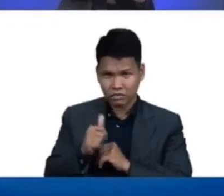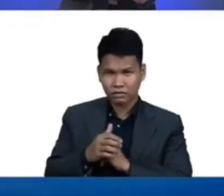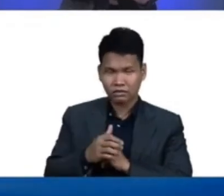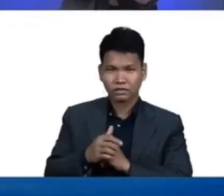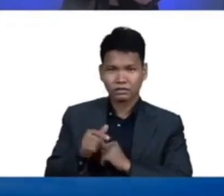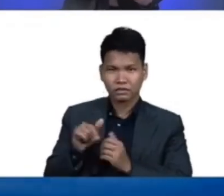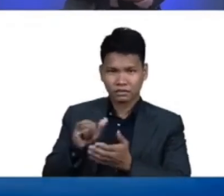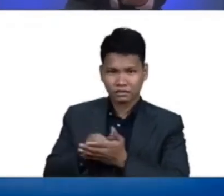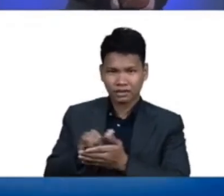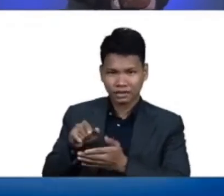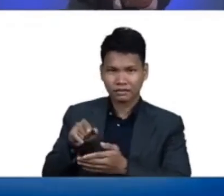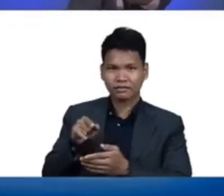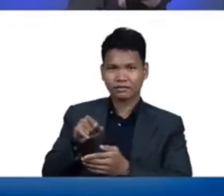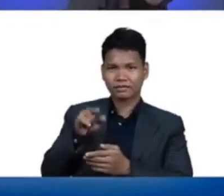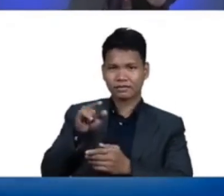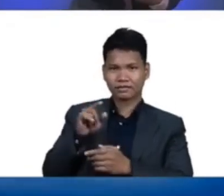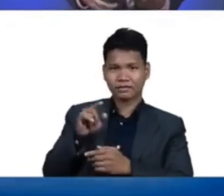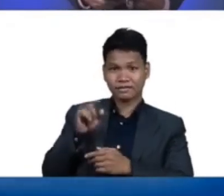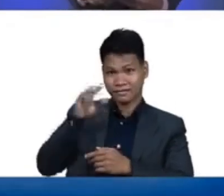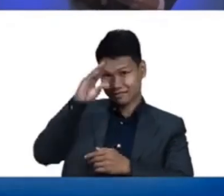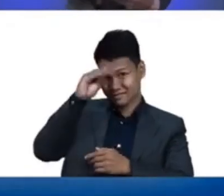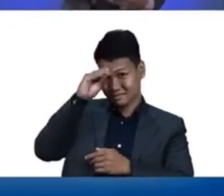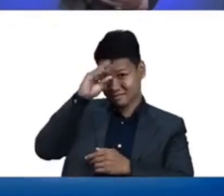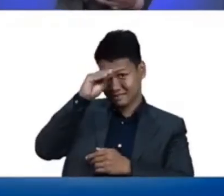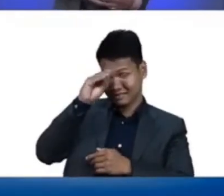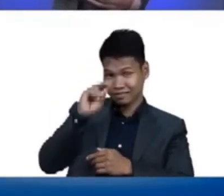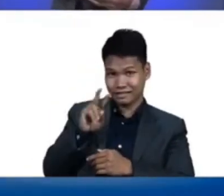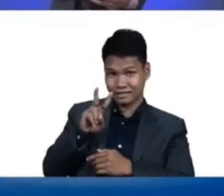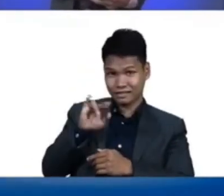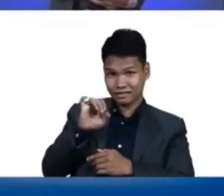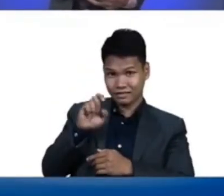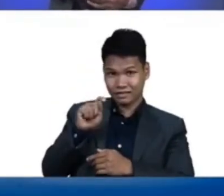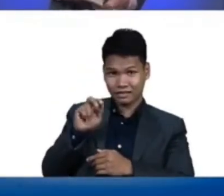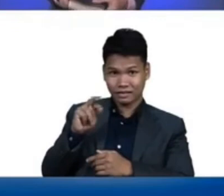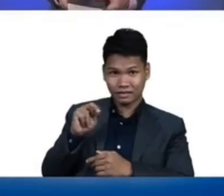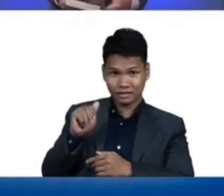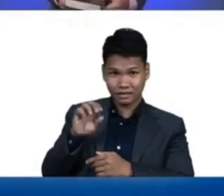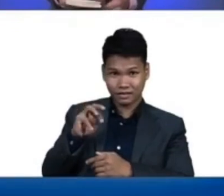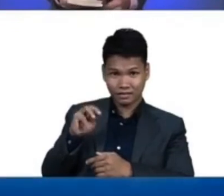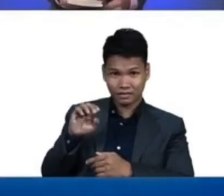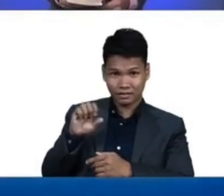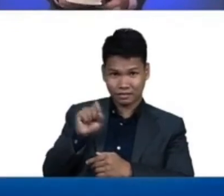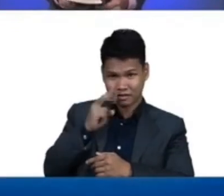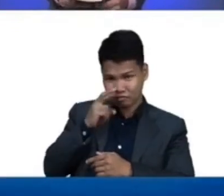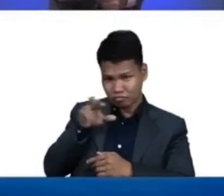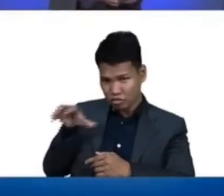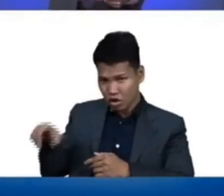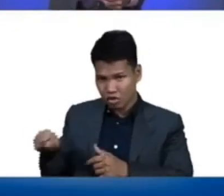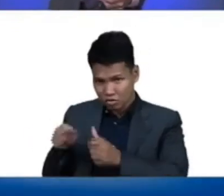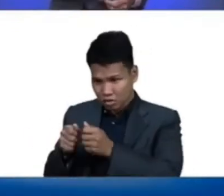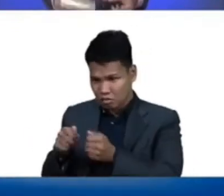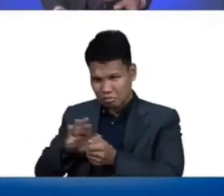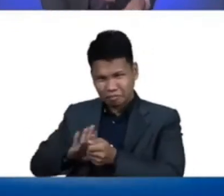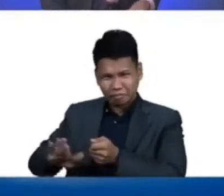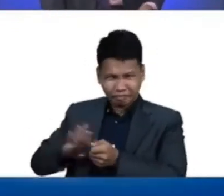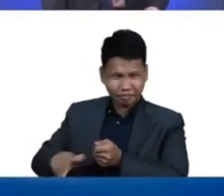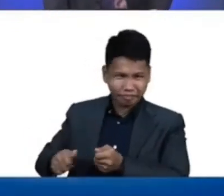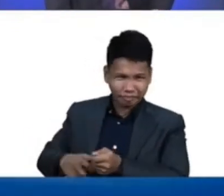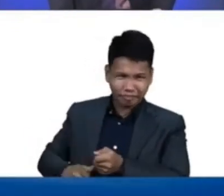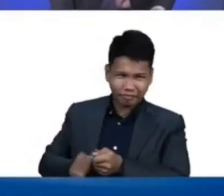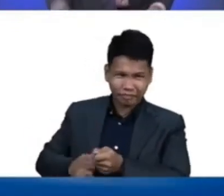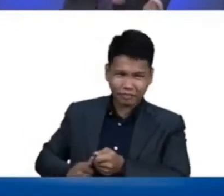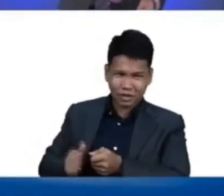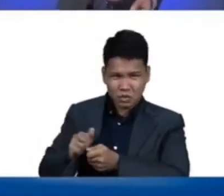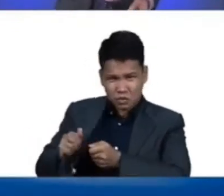ang kinukuha ng Vietnamese na iyo mga kaibigan God has a thousand